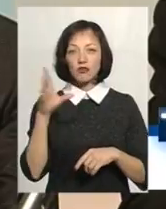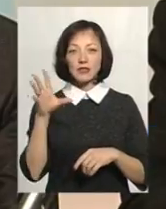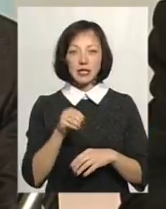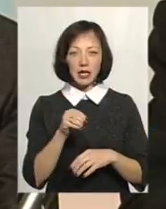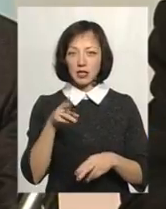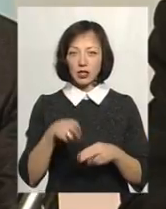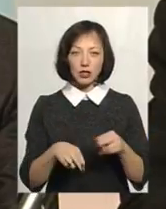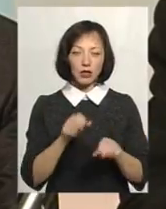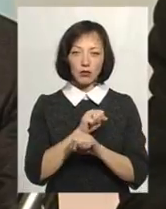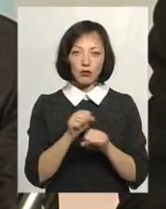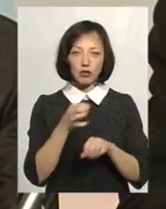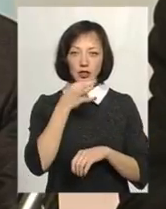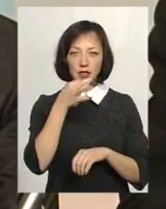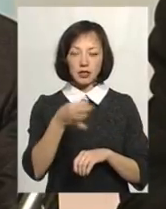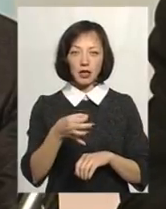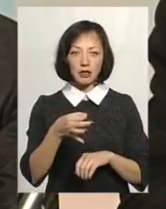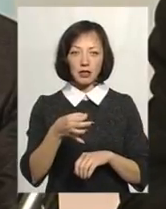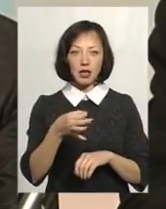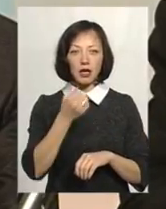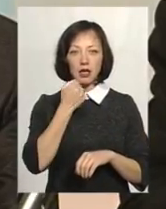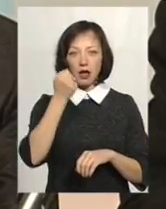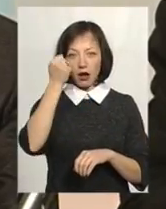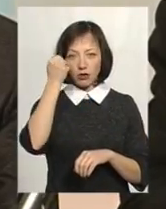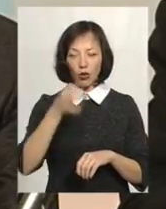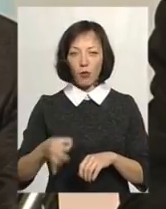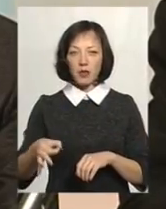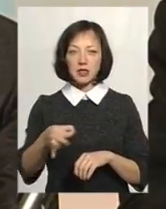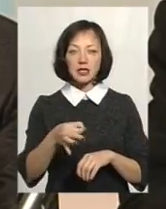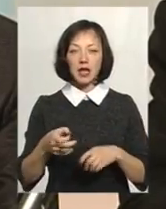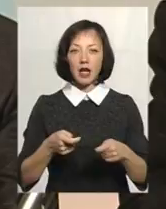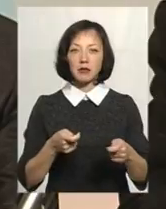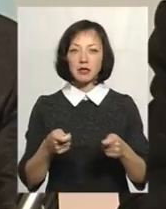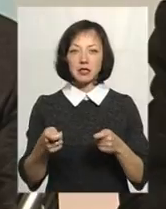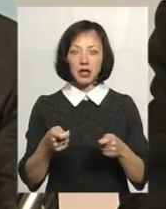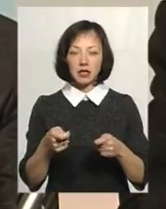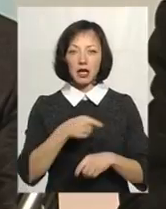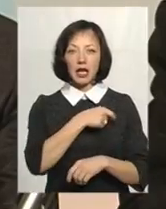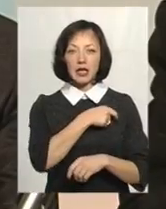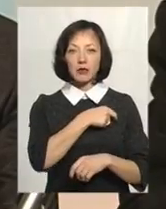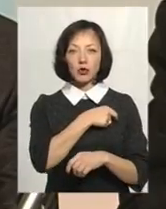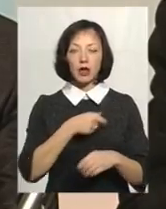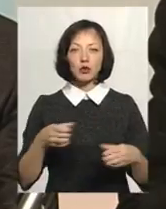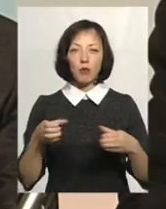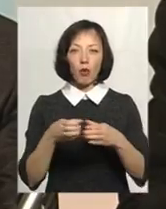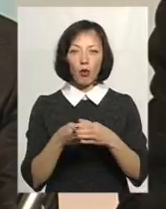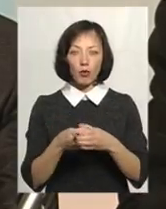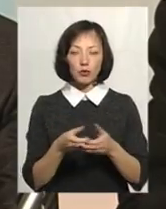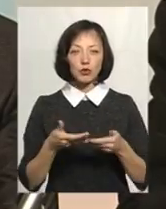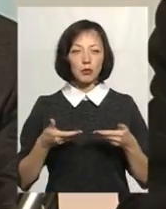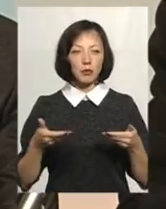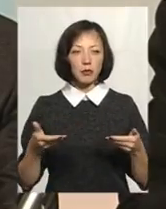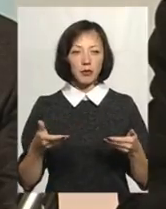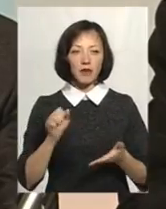не можна сказати. Дякуючи обласної адміністрації, депутатському корпусу, ми